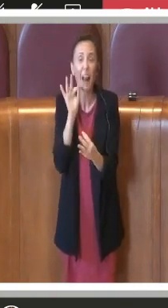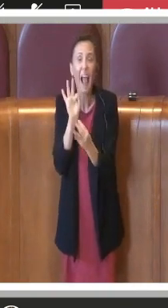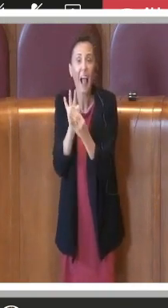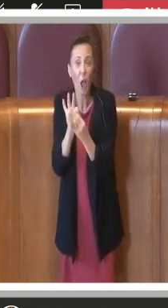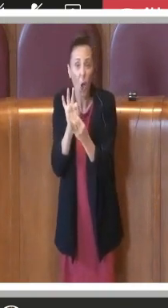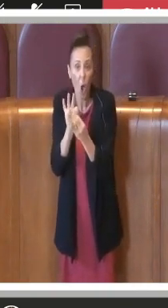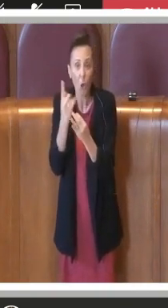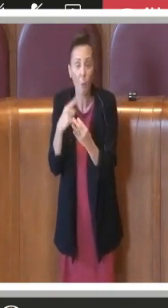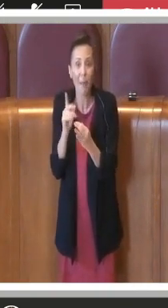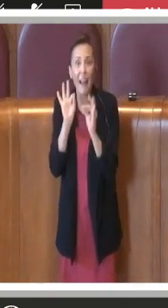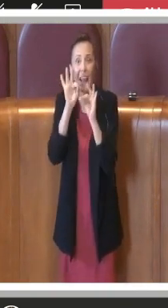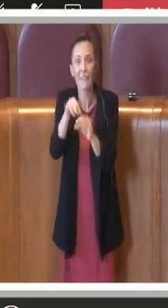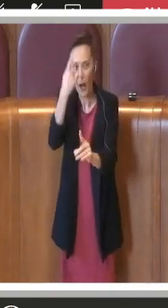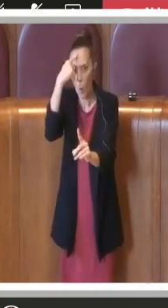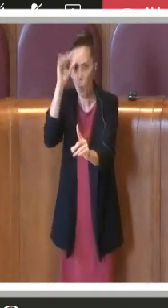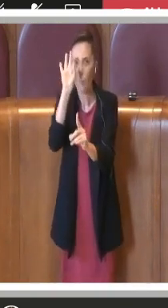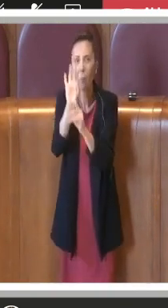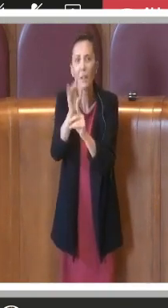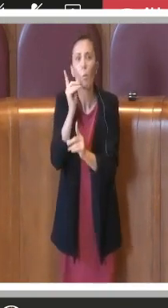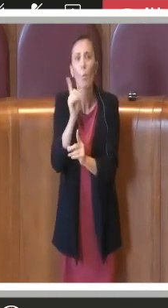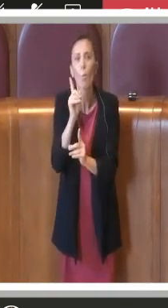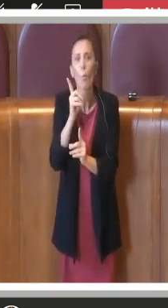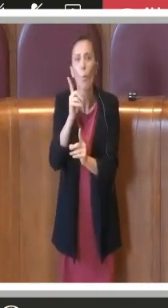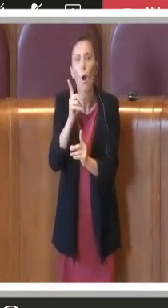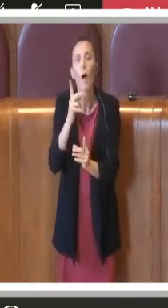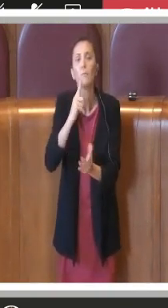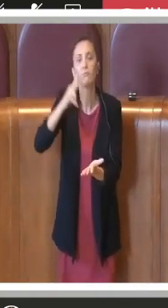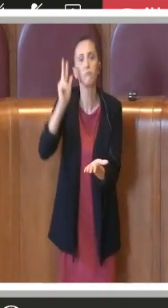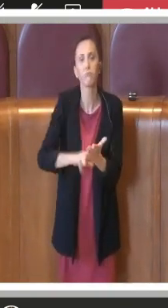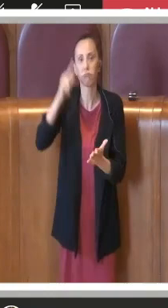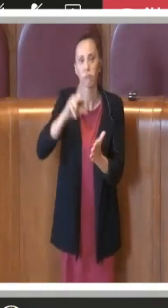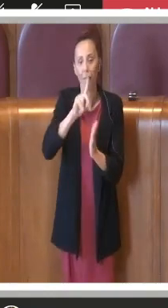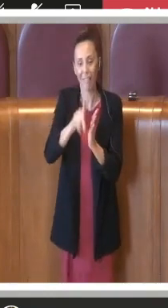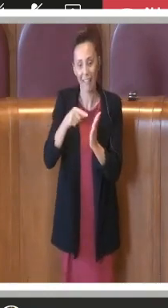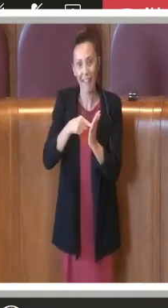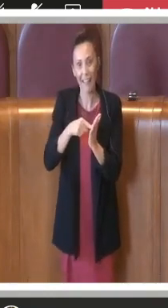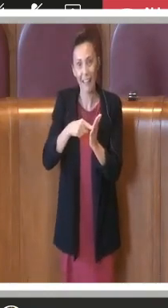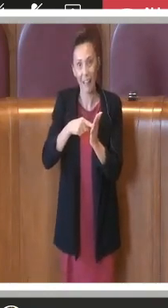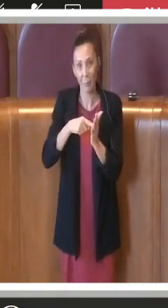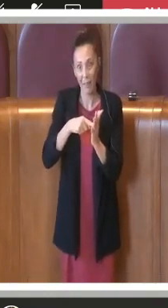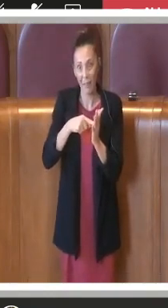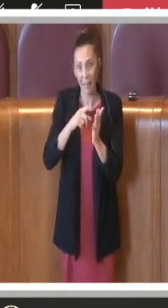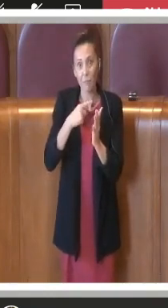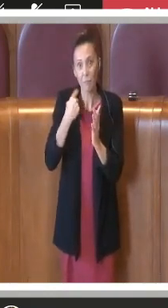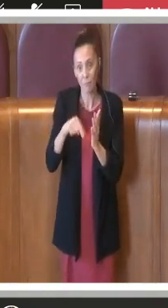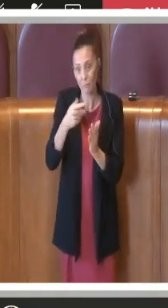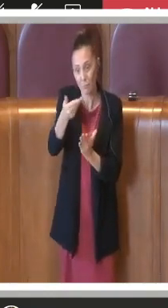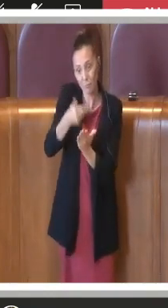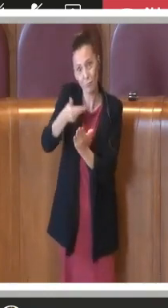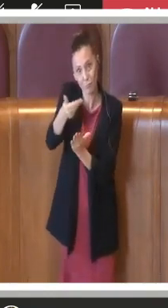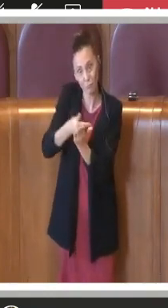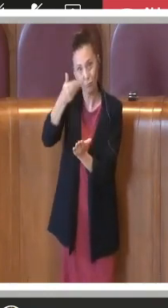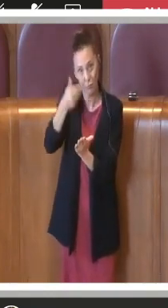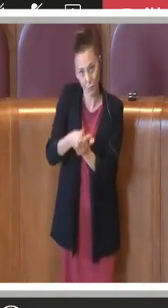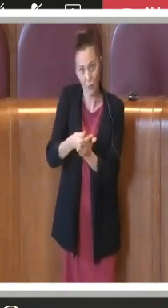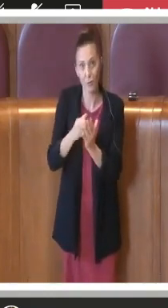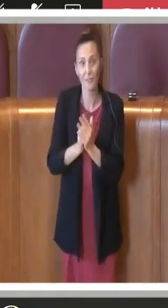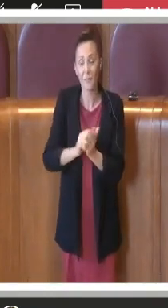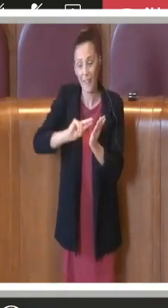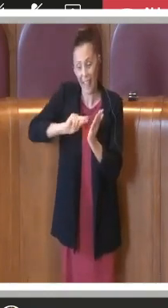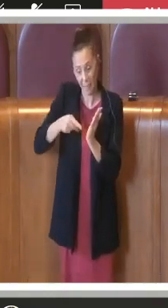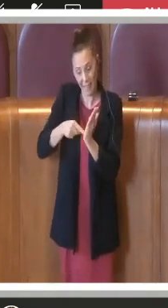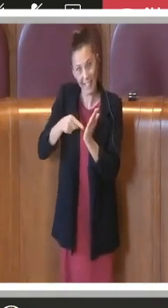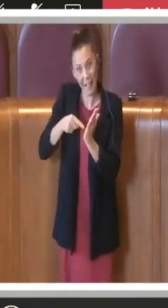queste delibere e questa cosa si può fare se modifichiamo il regolamento magari che quando gli emendamenti vengono proposti ai